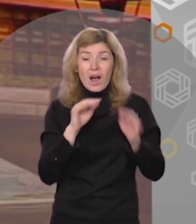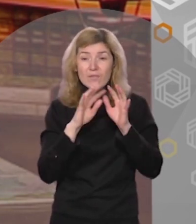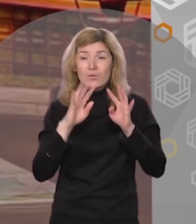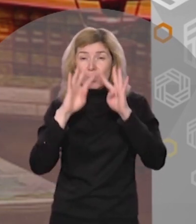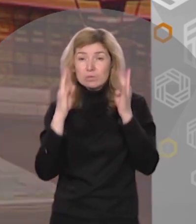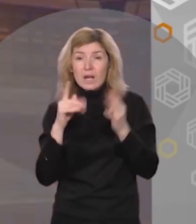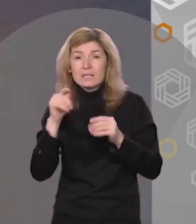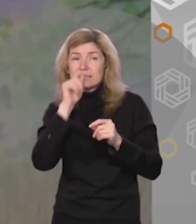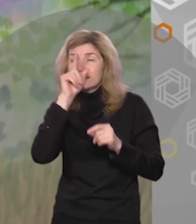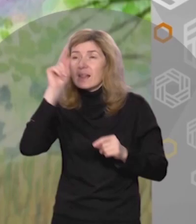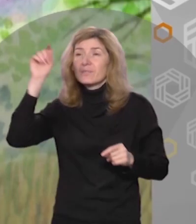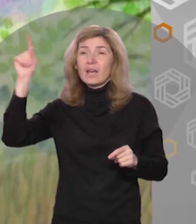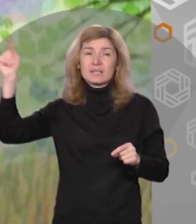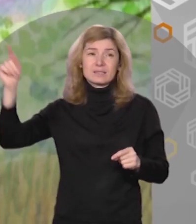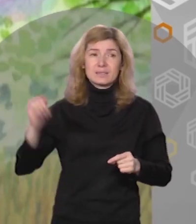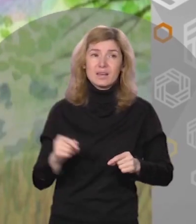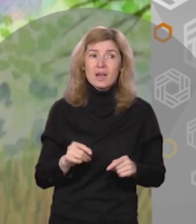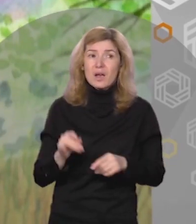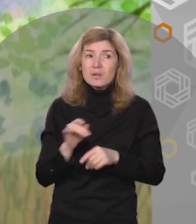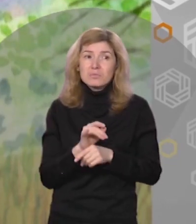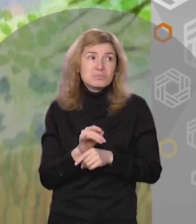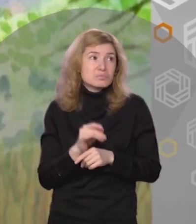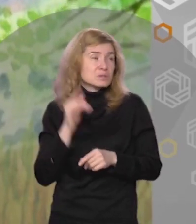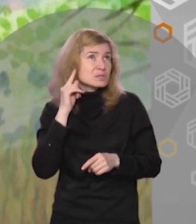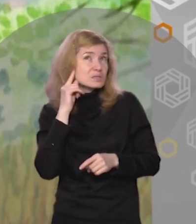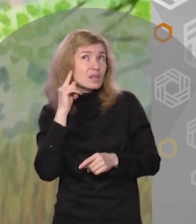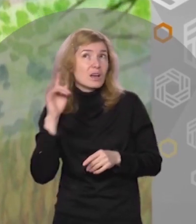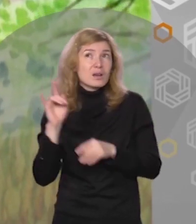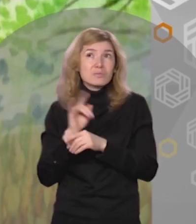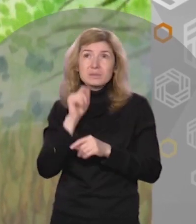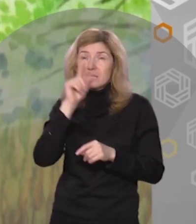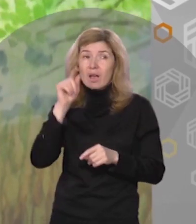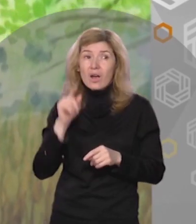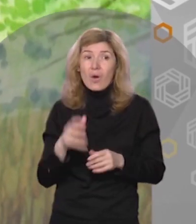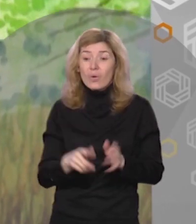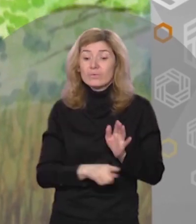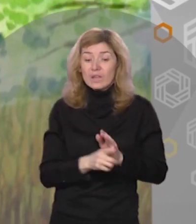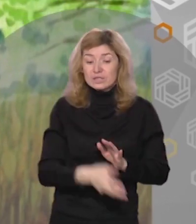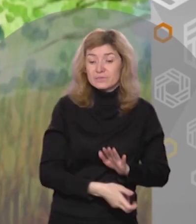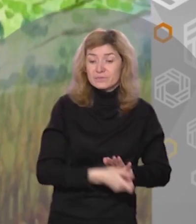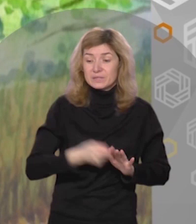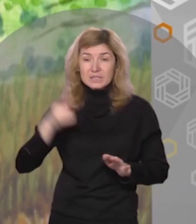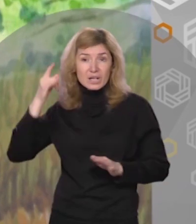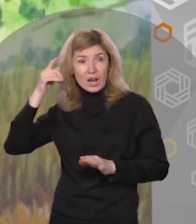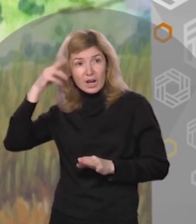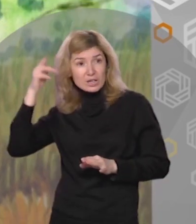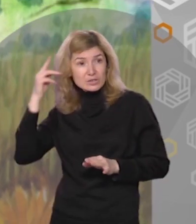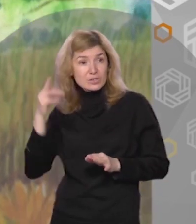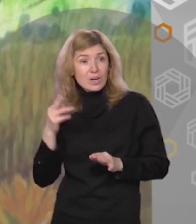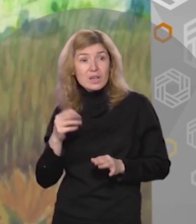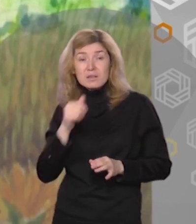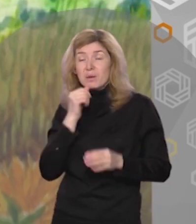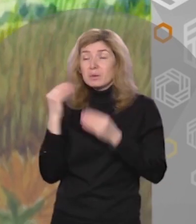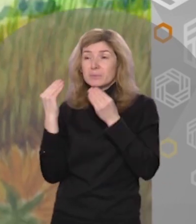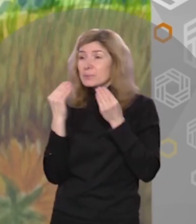заливался соловей. Слыша эти неистовые соловьиные треви, мышонок вытащил из норки расческу и попробовал